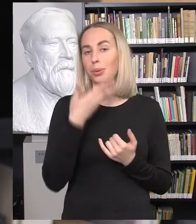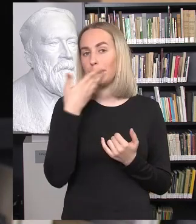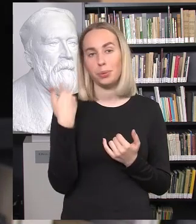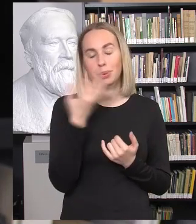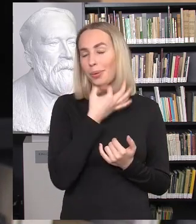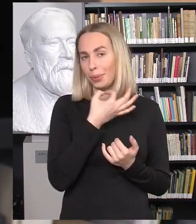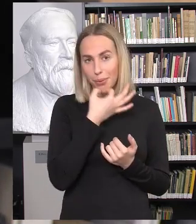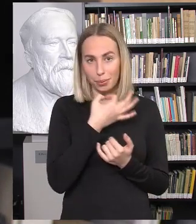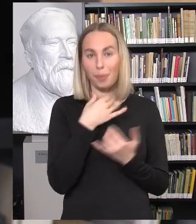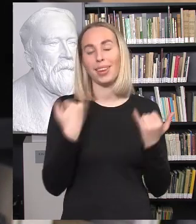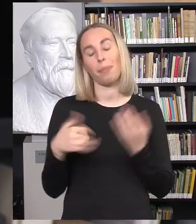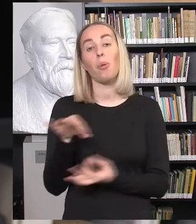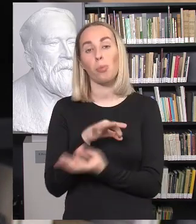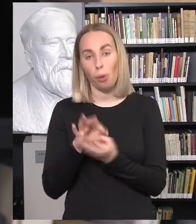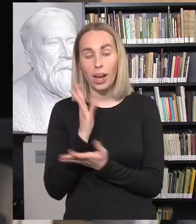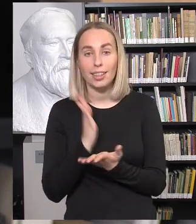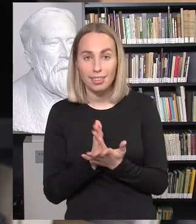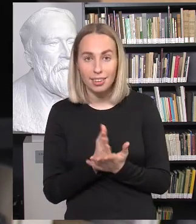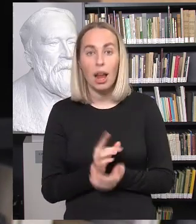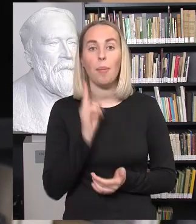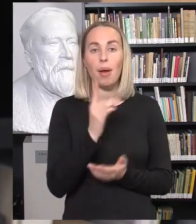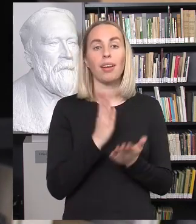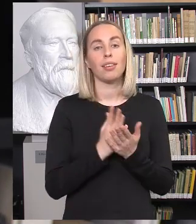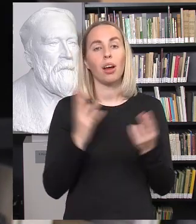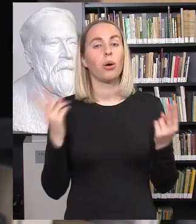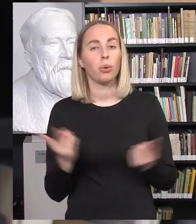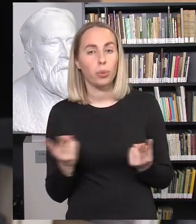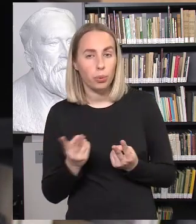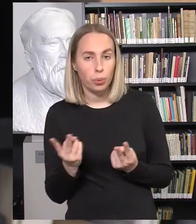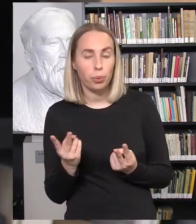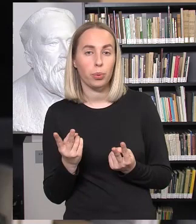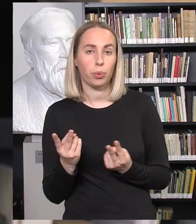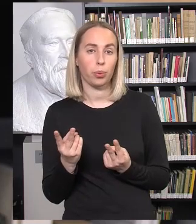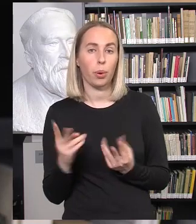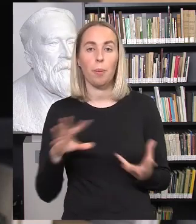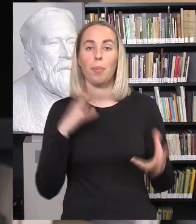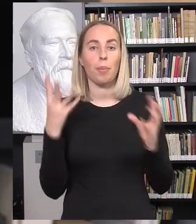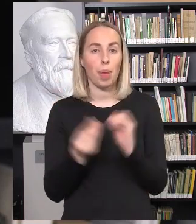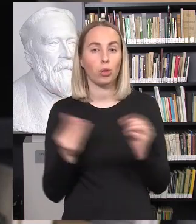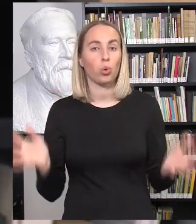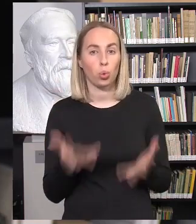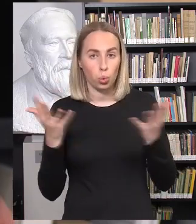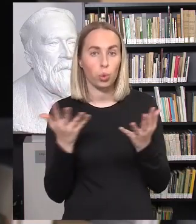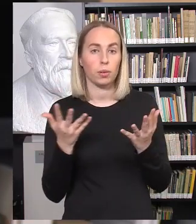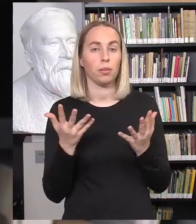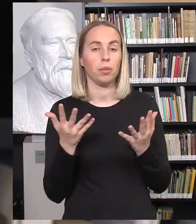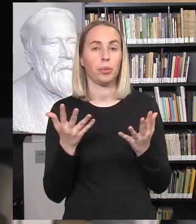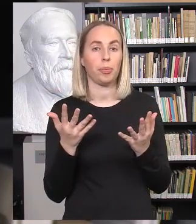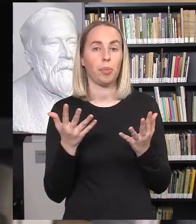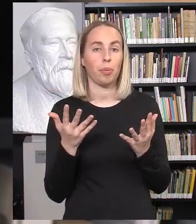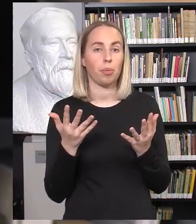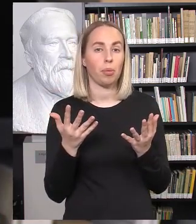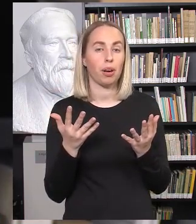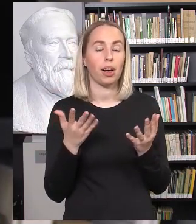projektas ir atsirado poreikis būtent sukurti, atnaujinant bendroje augdymo turinį, sukurti vieną